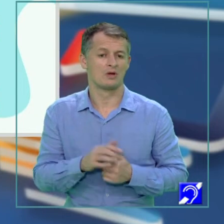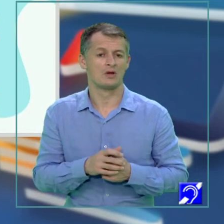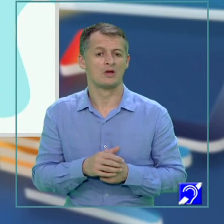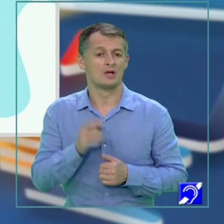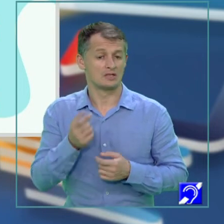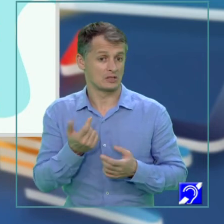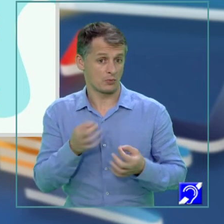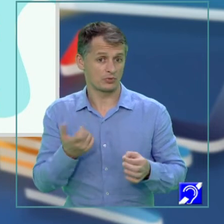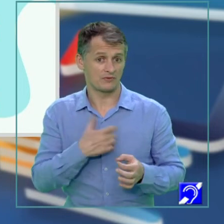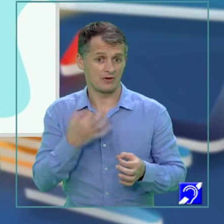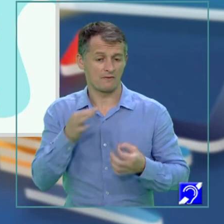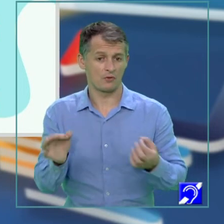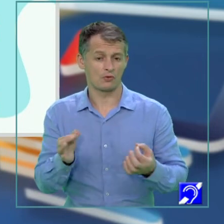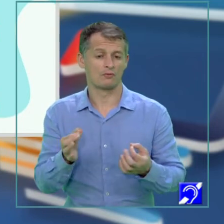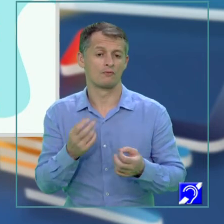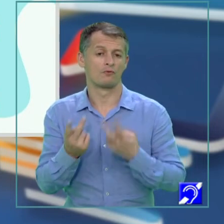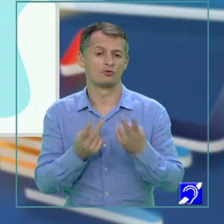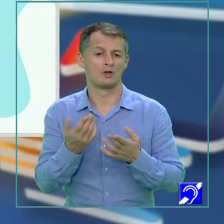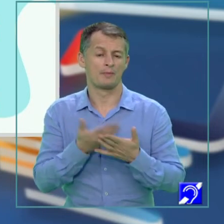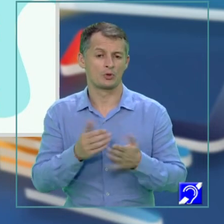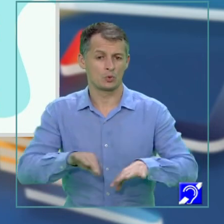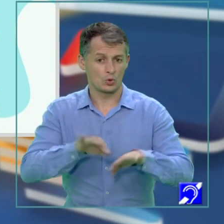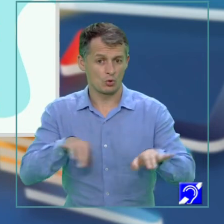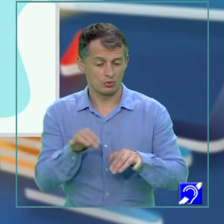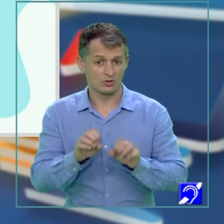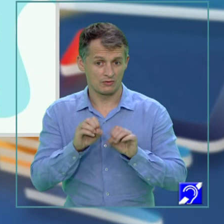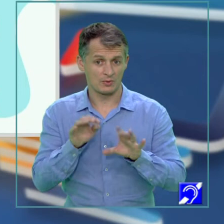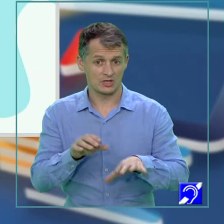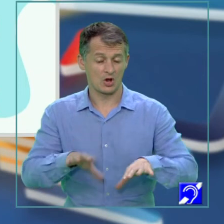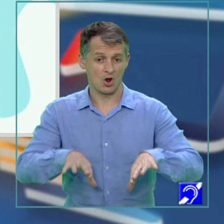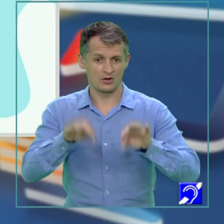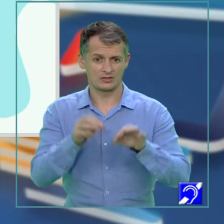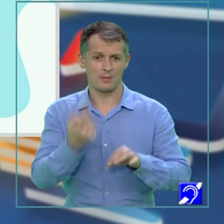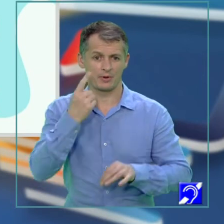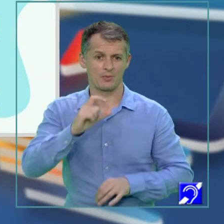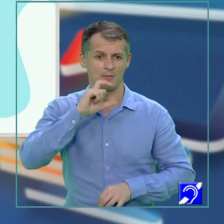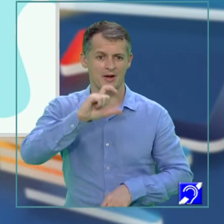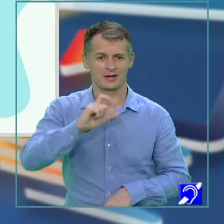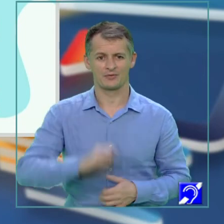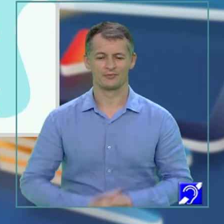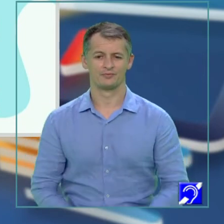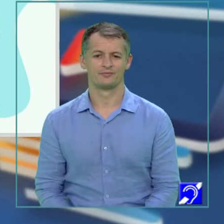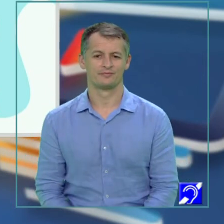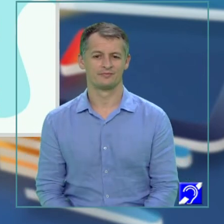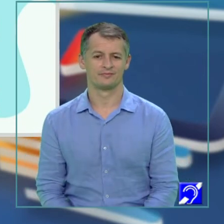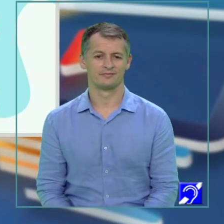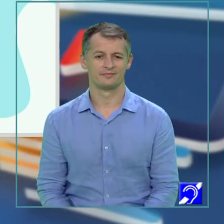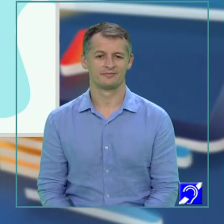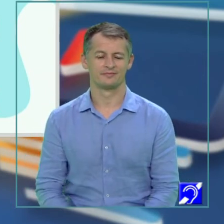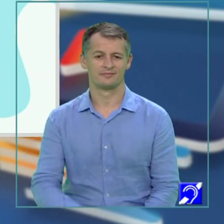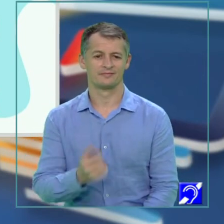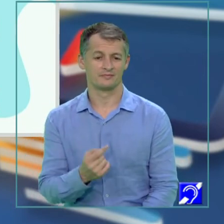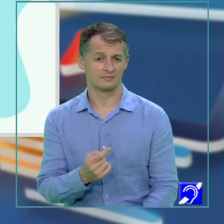folosite pentru un not. Din nou, informația o găsiți în primul paragraf. Precizare privind